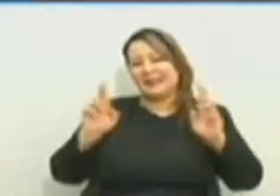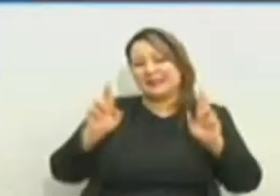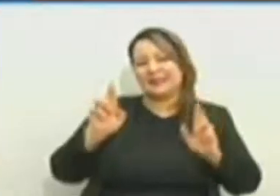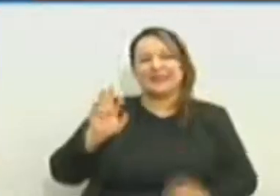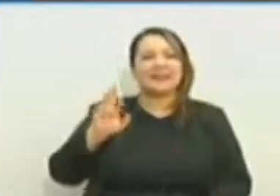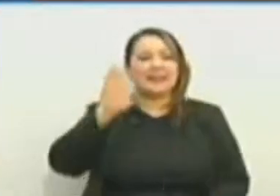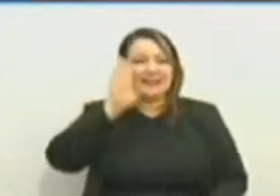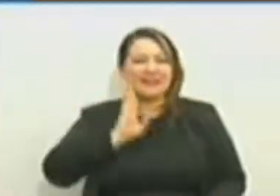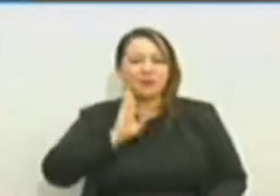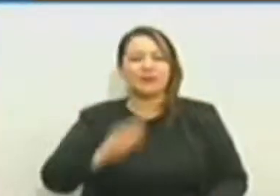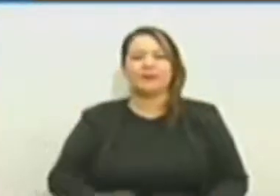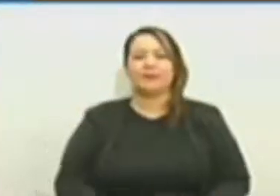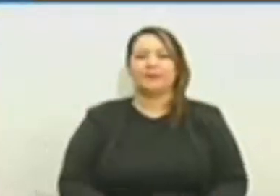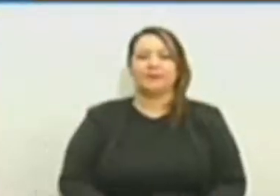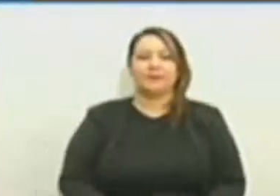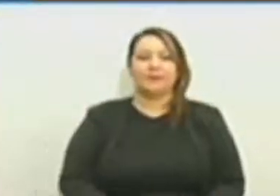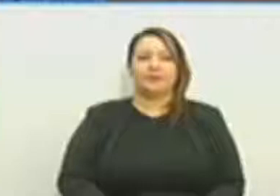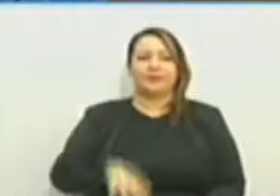سيد رجلس الأمة